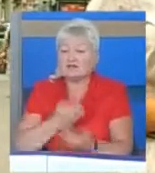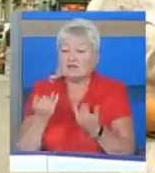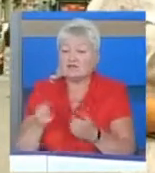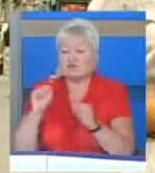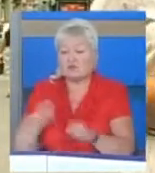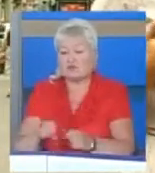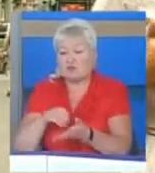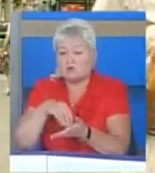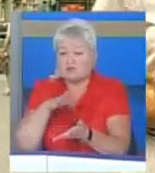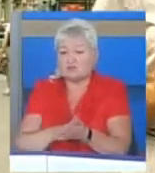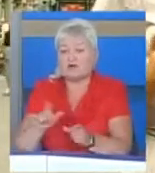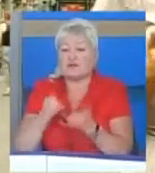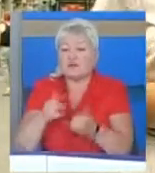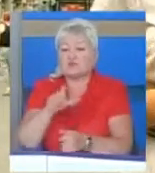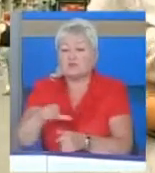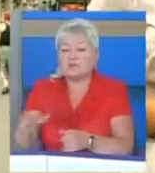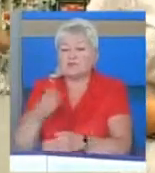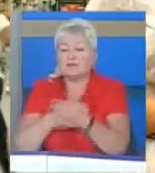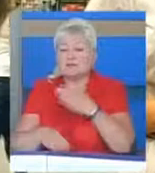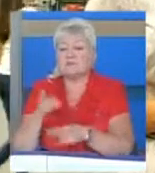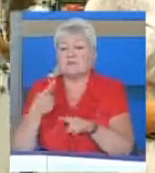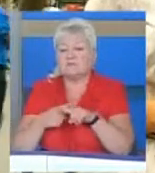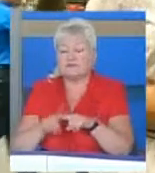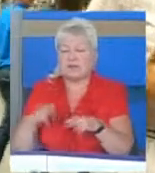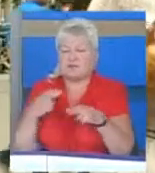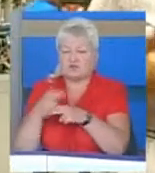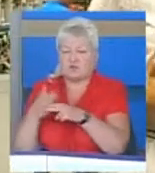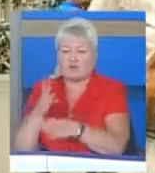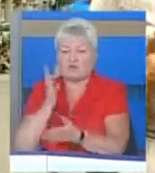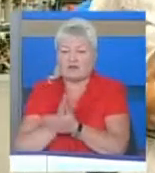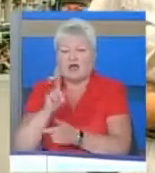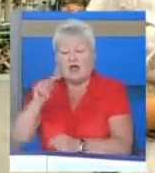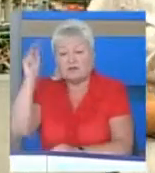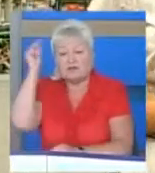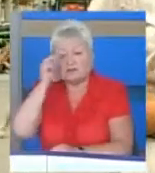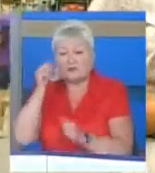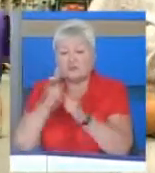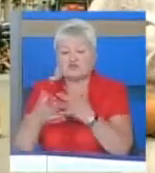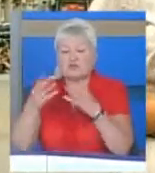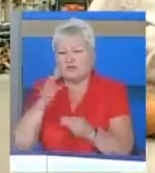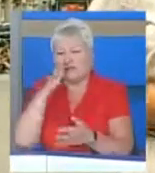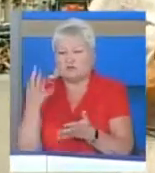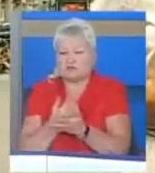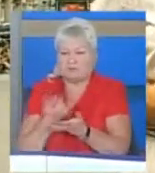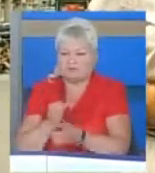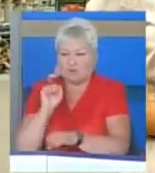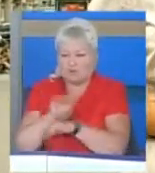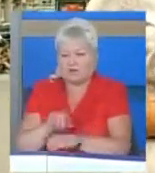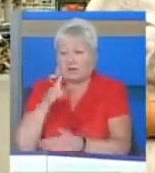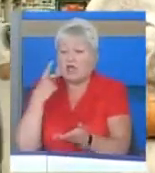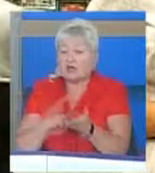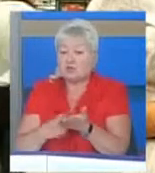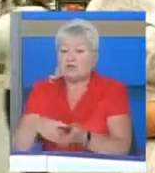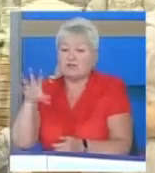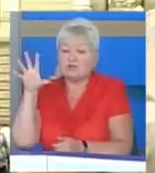констатувати, що для людей з інвалідністю ці перешкоди таки є. Але вони навчилися щодня їх успішно долати і доводити усім,